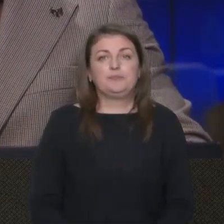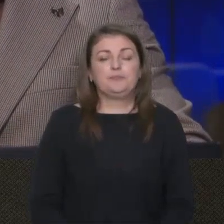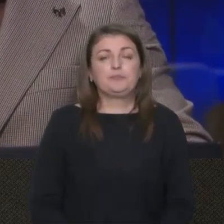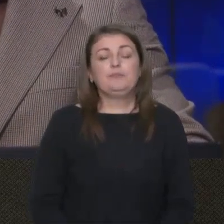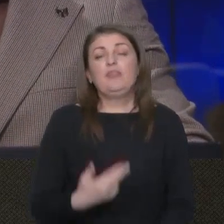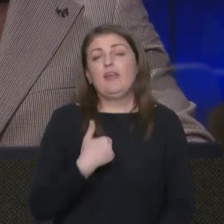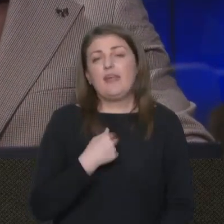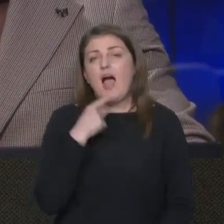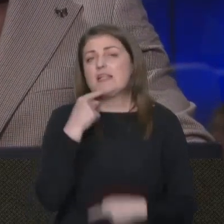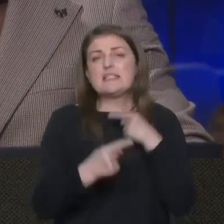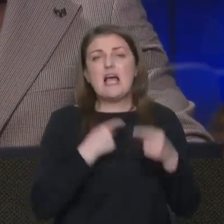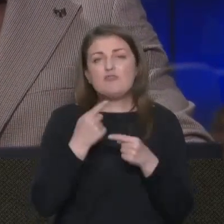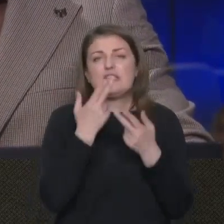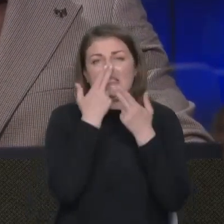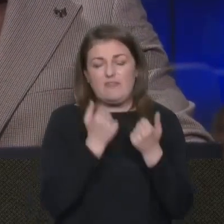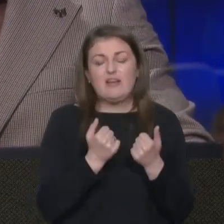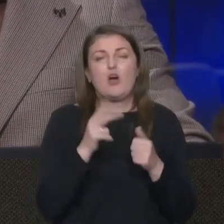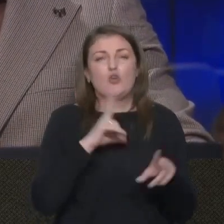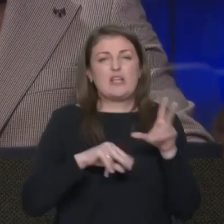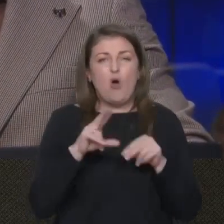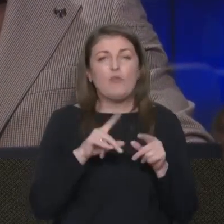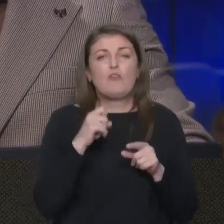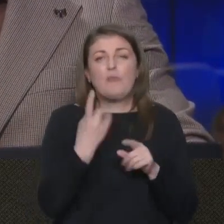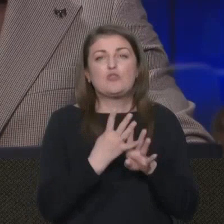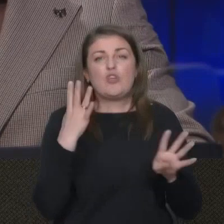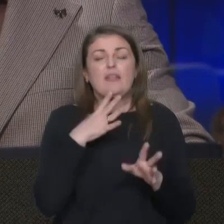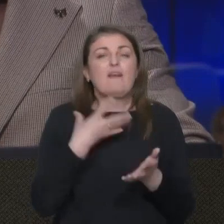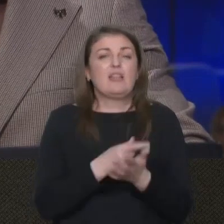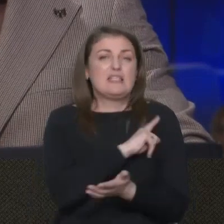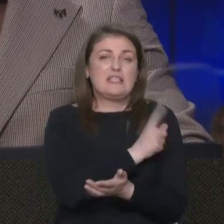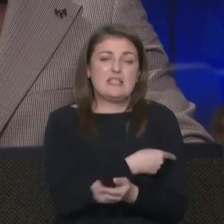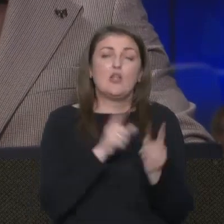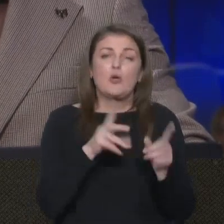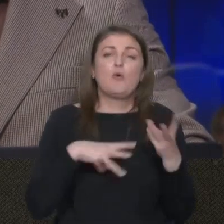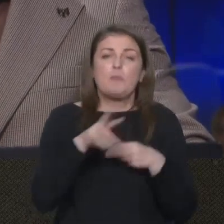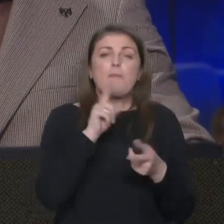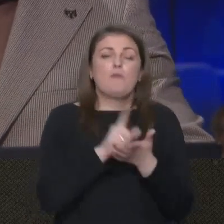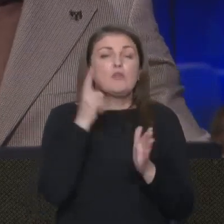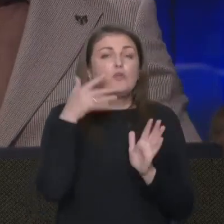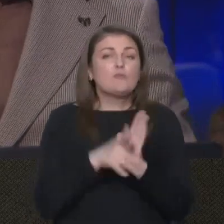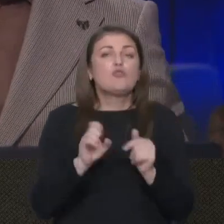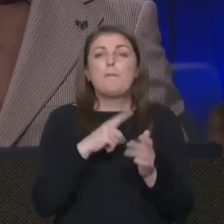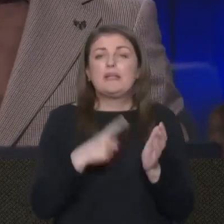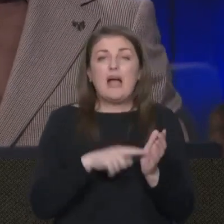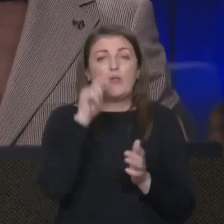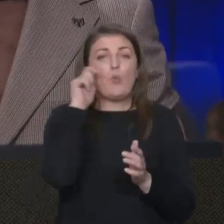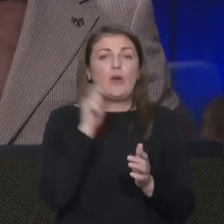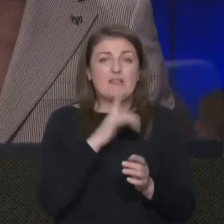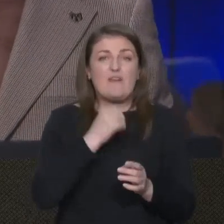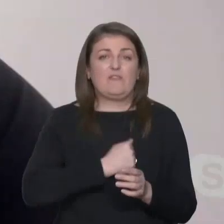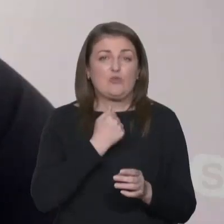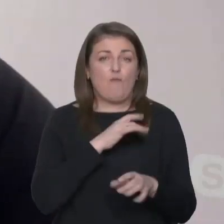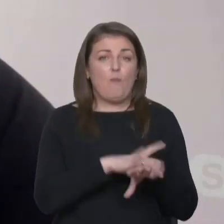Я завжди звик розраховувати, в першу чергу, на власні сили, тому ми повинні розуміти, що питання українських